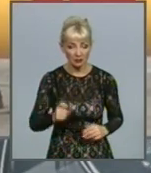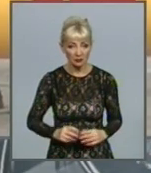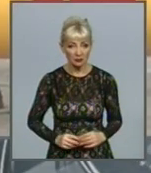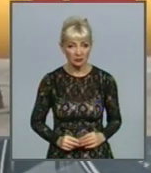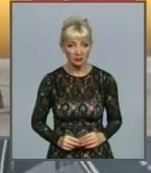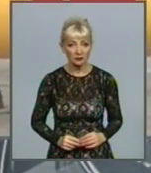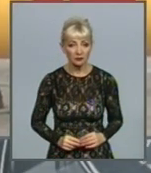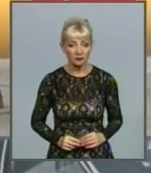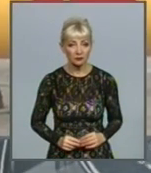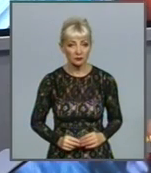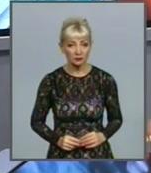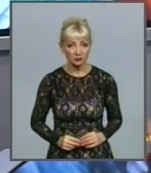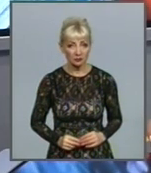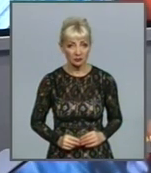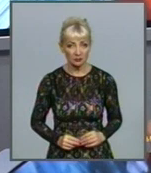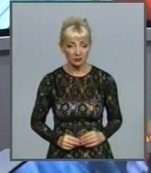Харківські Звістя.